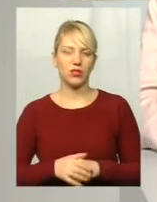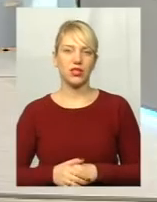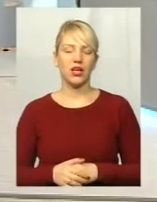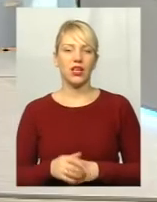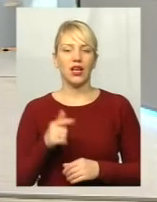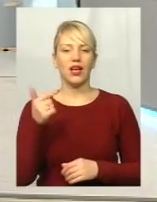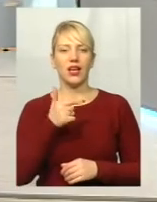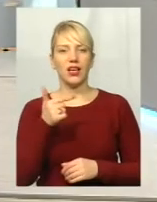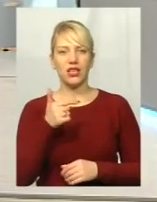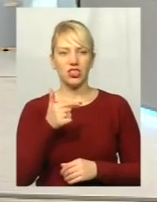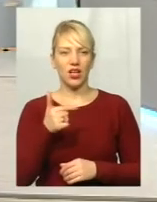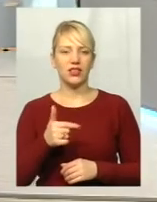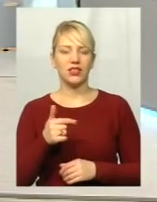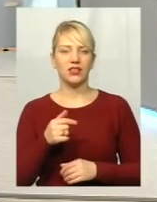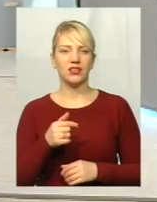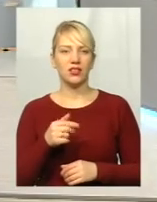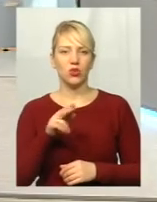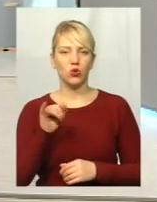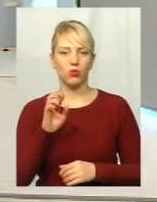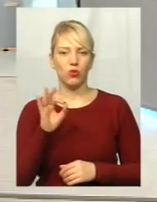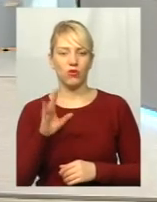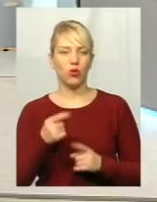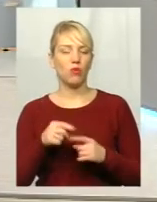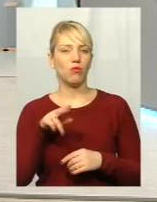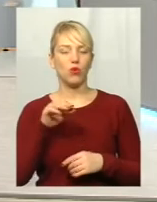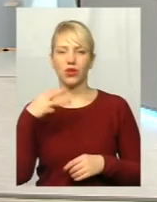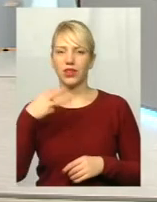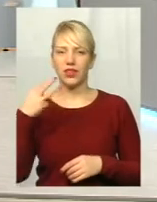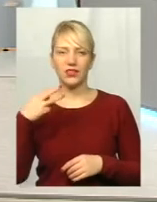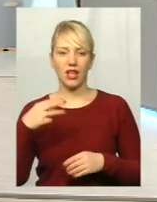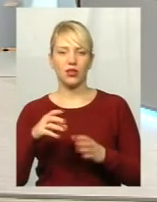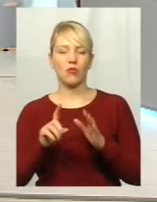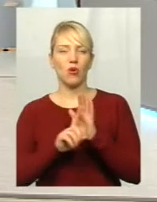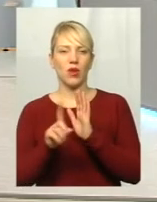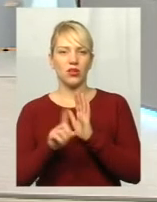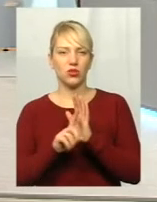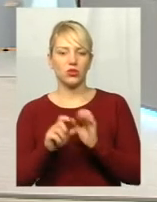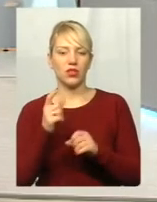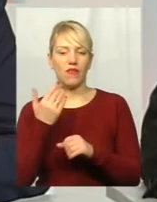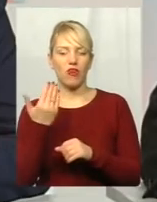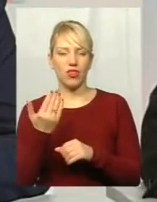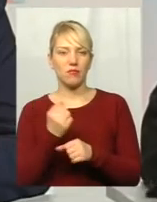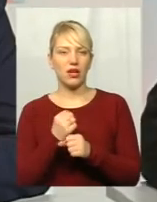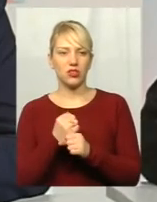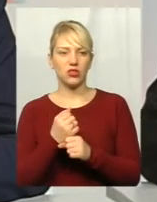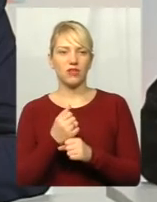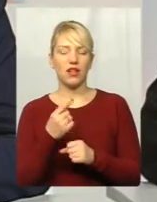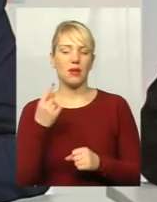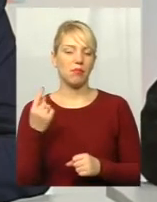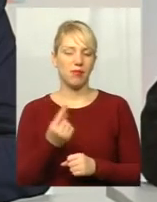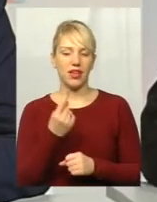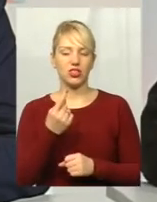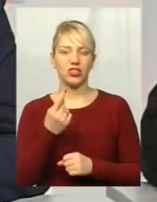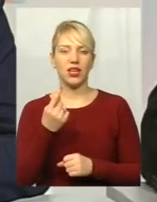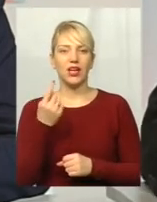який йде через центр Гречана. Так що по тридцятки вона працювала перші три дні, коли були робочі дні, вона працювала по